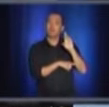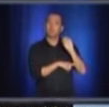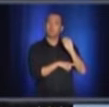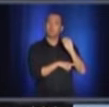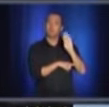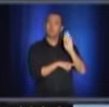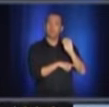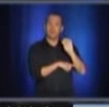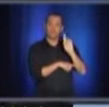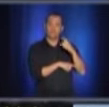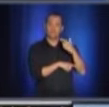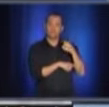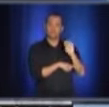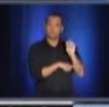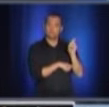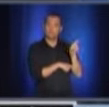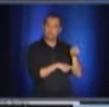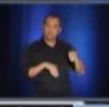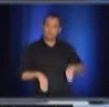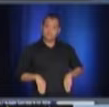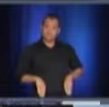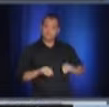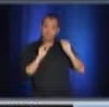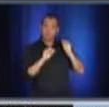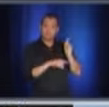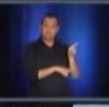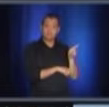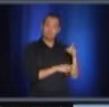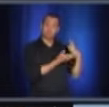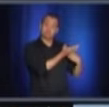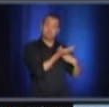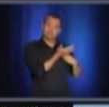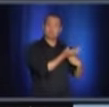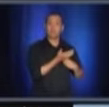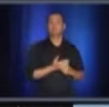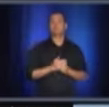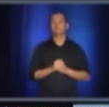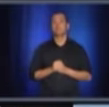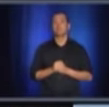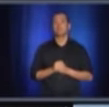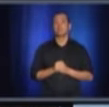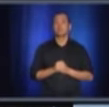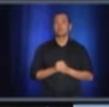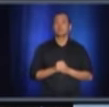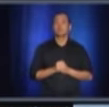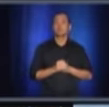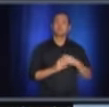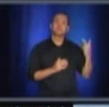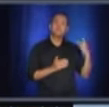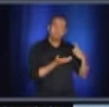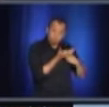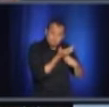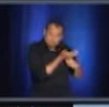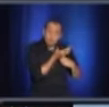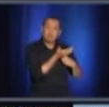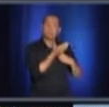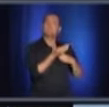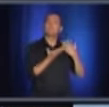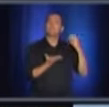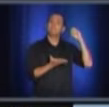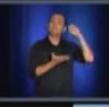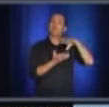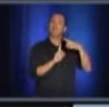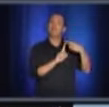déposé en juin, et M. Roberge le reconnaît, a besoin d'être actualisé. Parce qu'entre